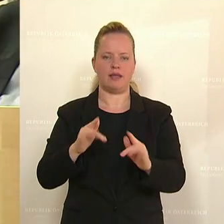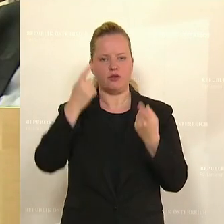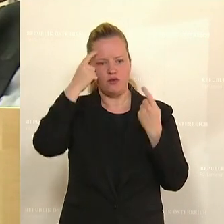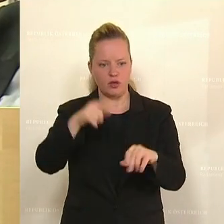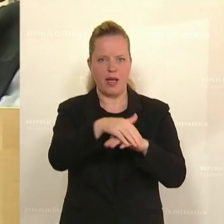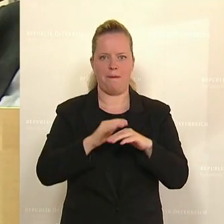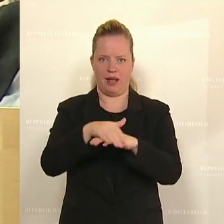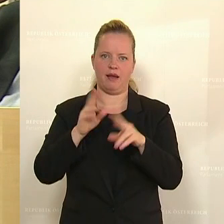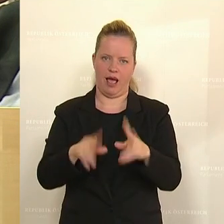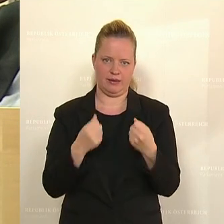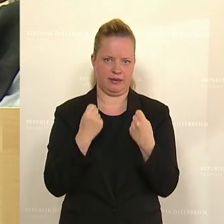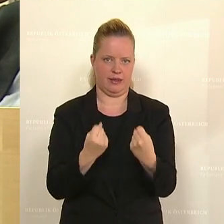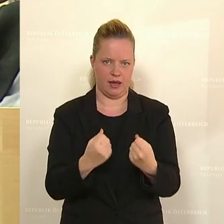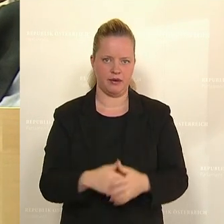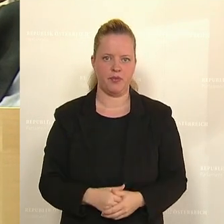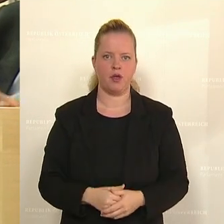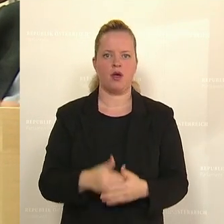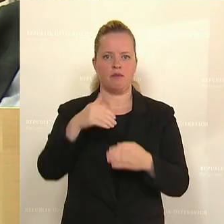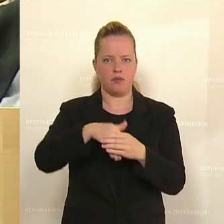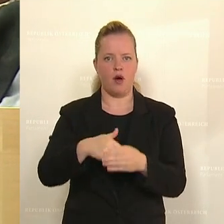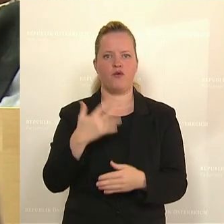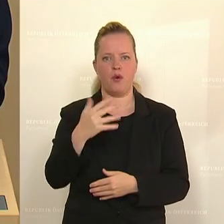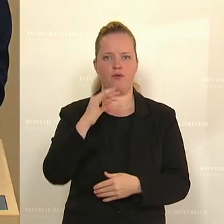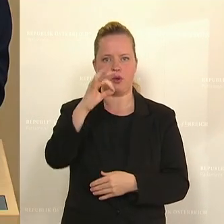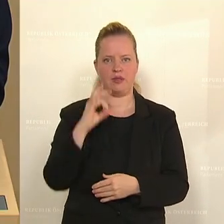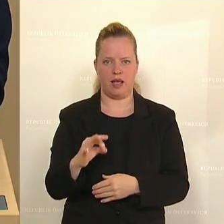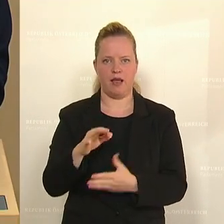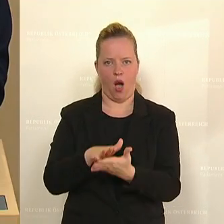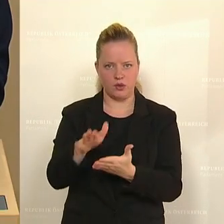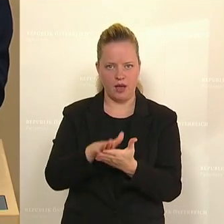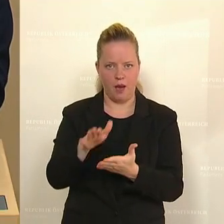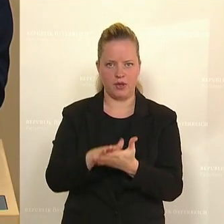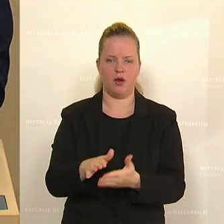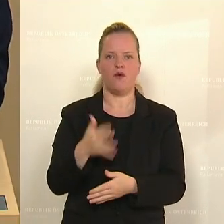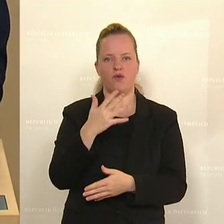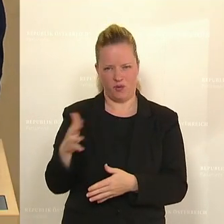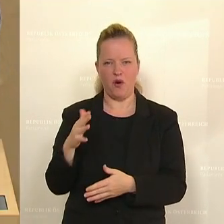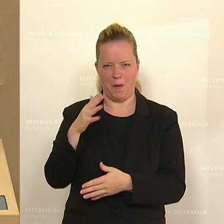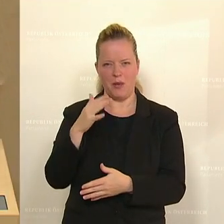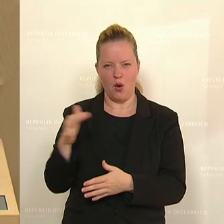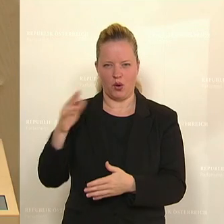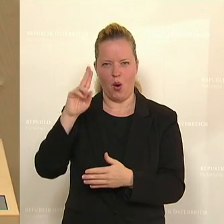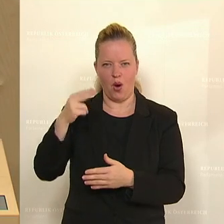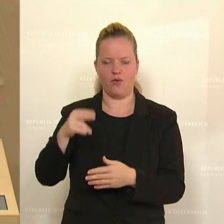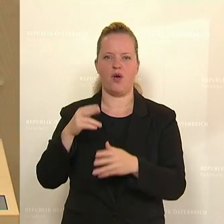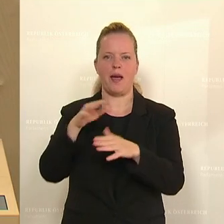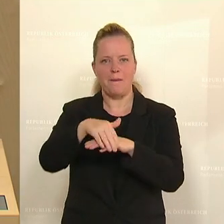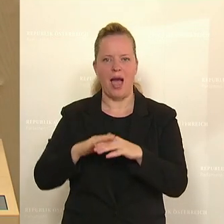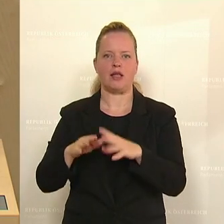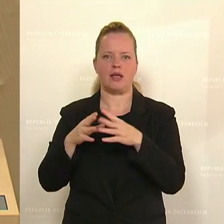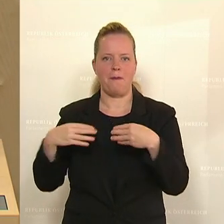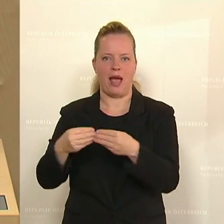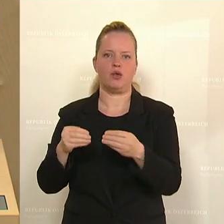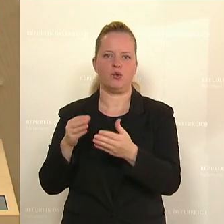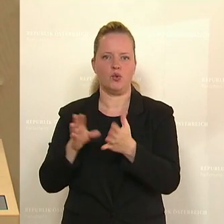zu garantieren, wo auch 5 Prozent der Ausgaben beziehungsweise dieser 500 Millionen Euro für gemeinnützige Vereine verwendet werden